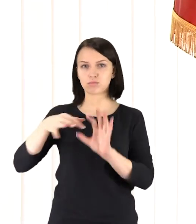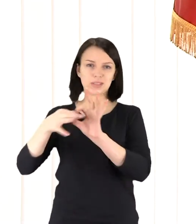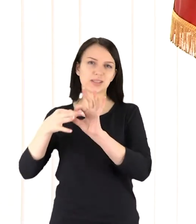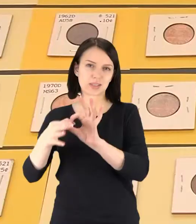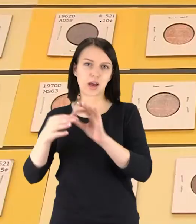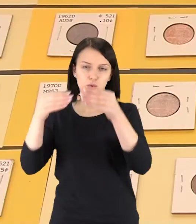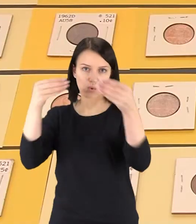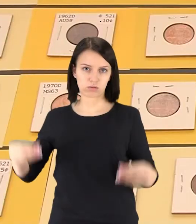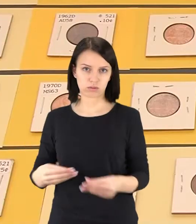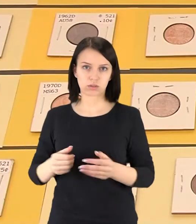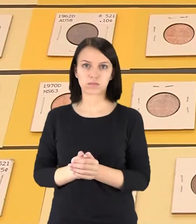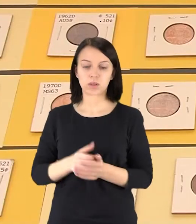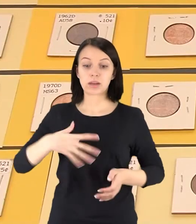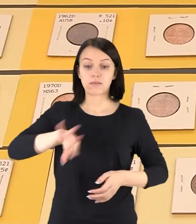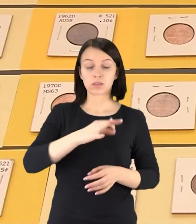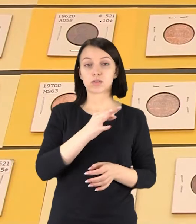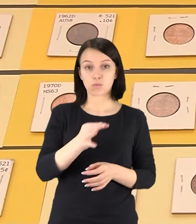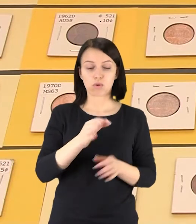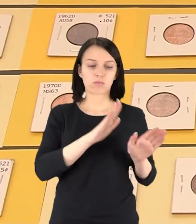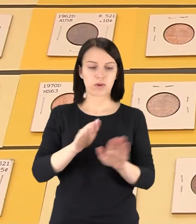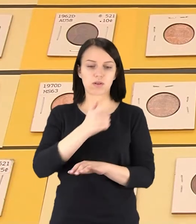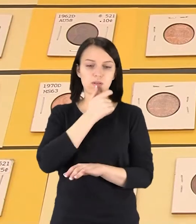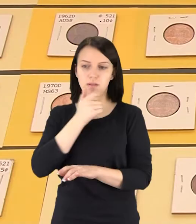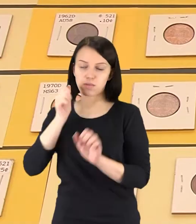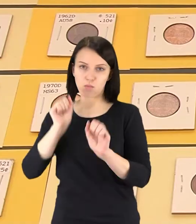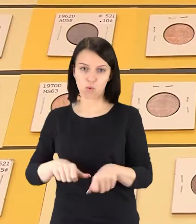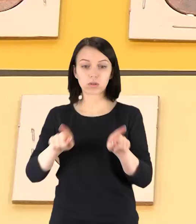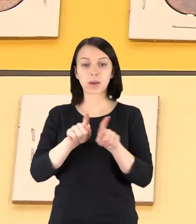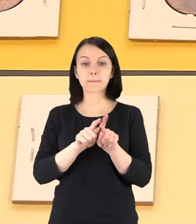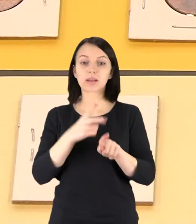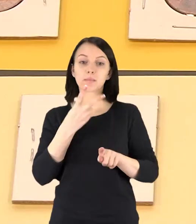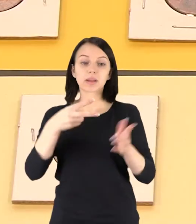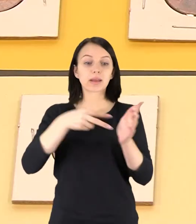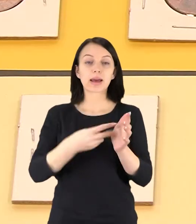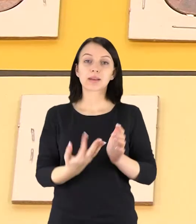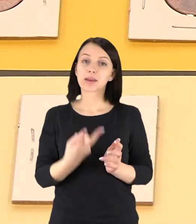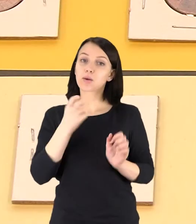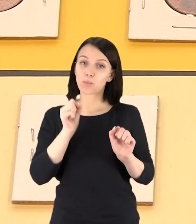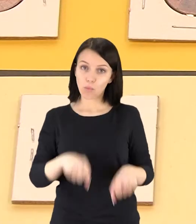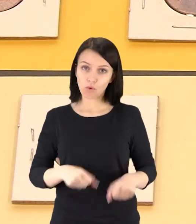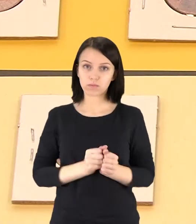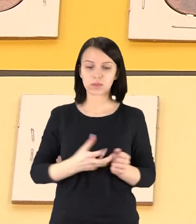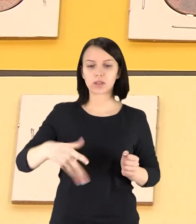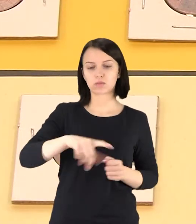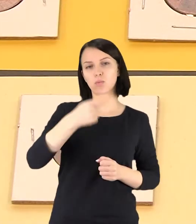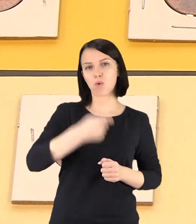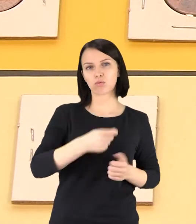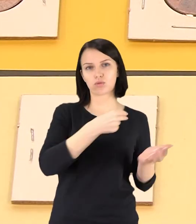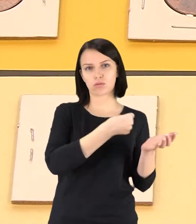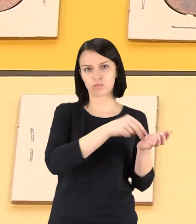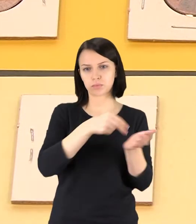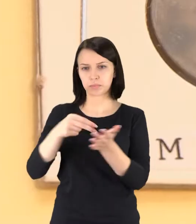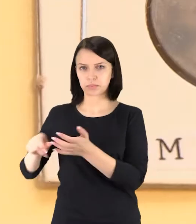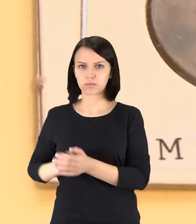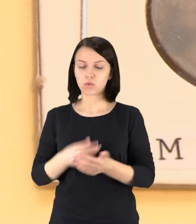sąjungos skydas. Visas šios monetas galima išvysti parodoje. Taip pat galima pamatyti, kiek jos kainavo, mat beveik visos pirktos įvairiuose